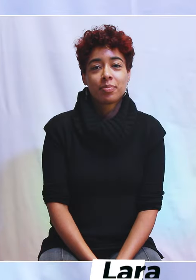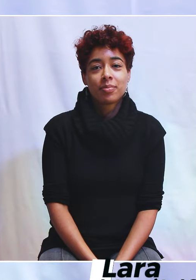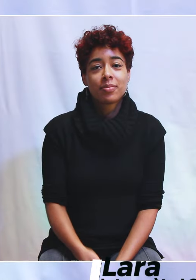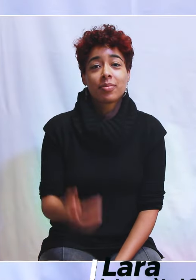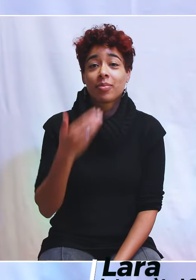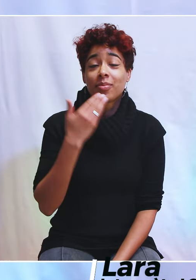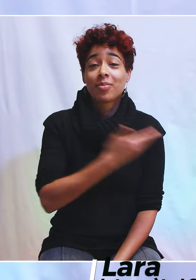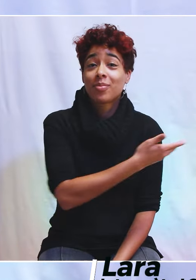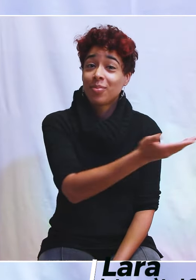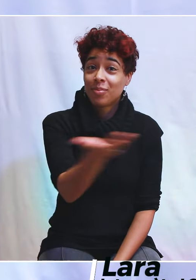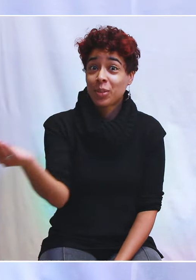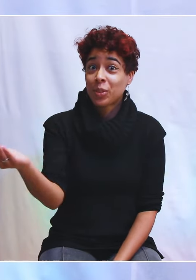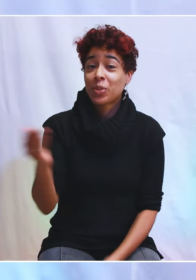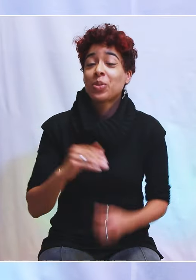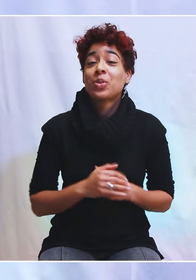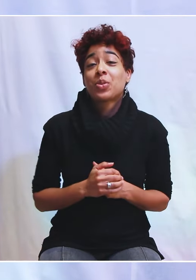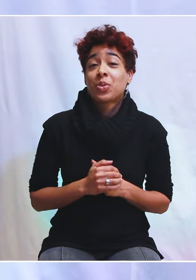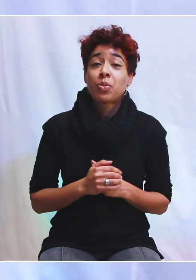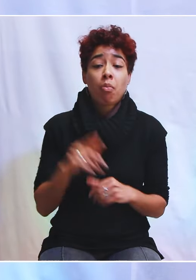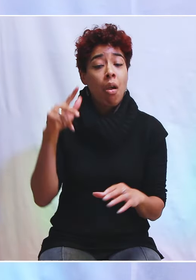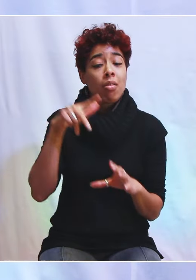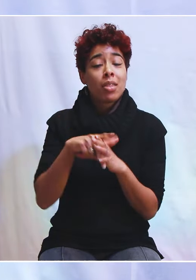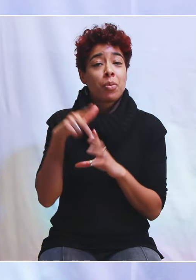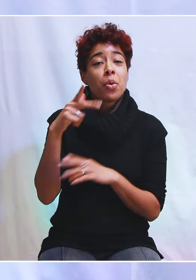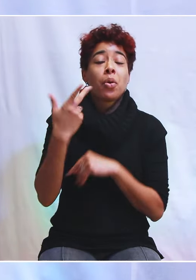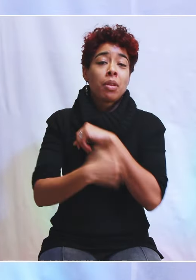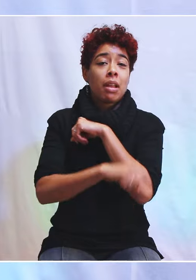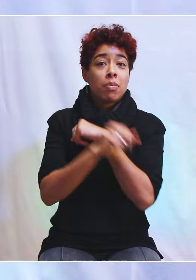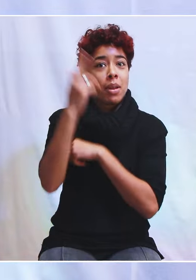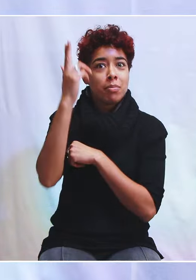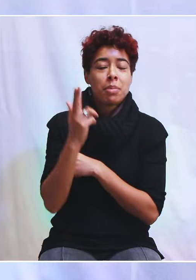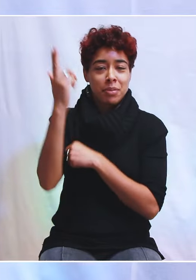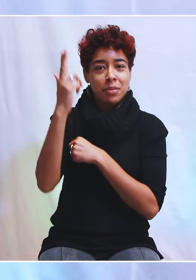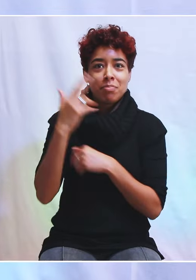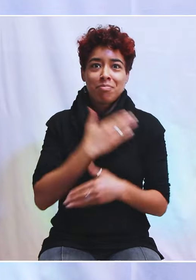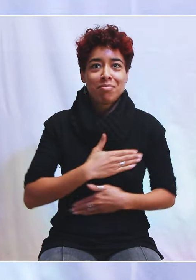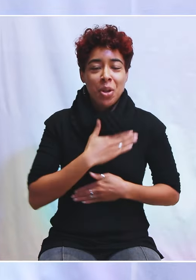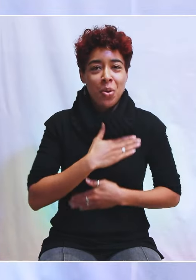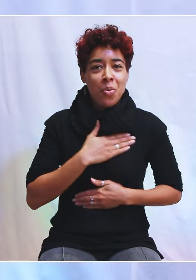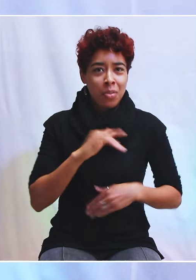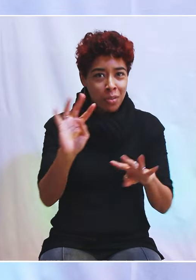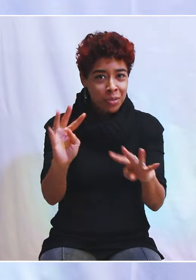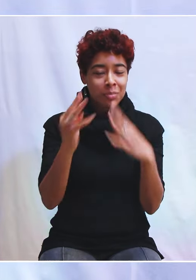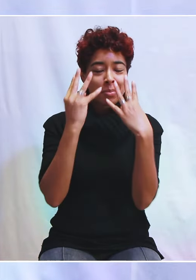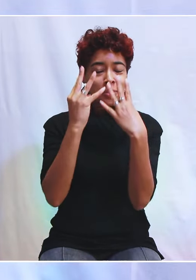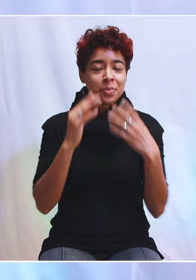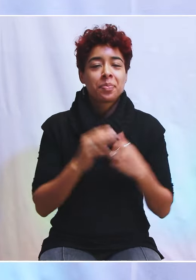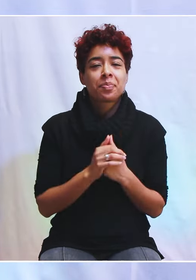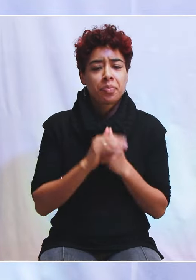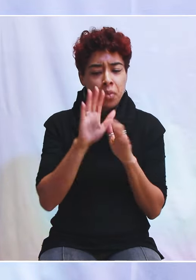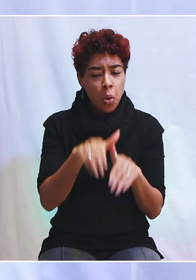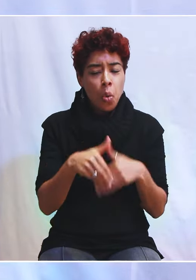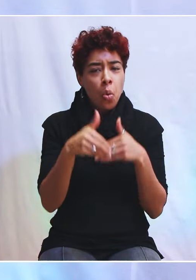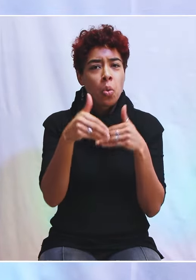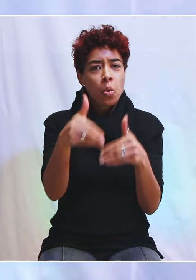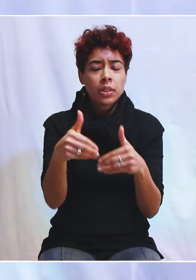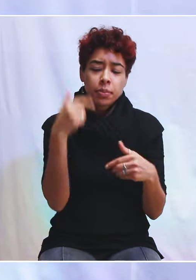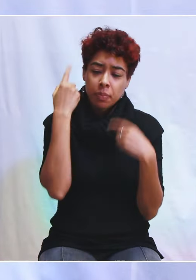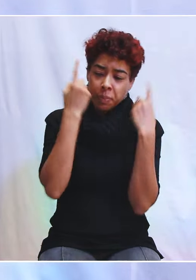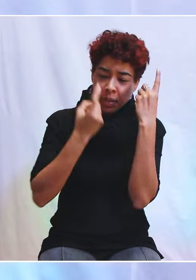Bonjour à tous et à toutes en ce début de semaine. Content de vous retrouver, on continue notre méditation et notre lecture de